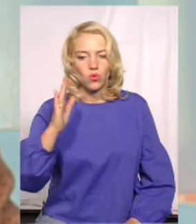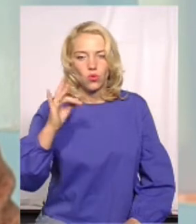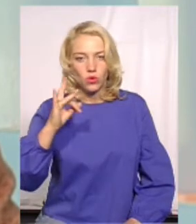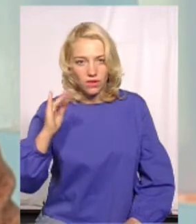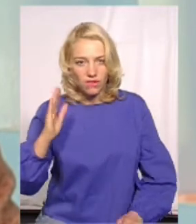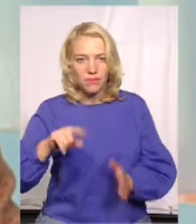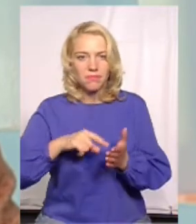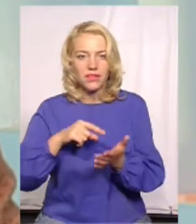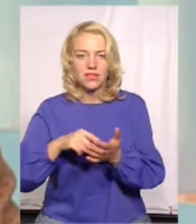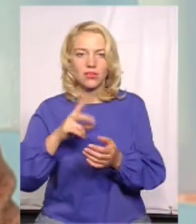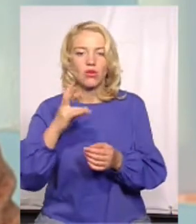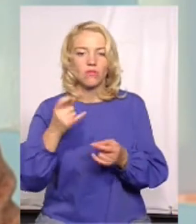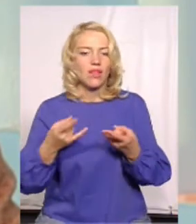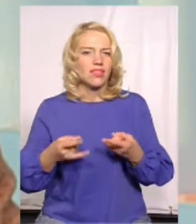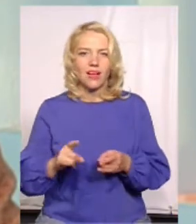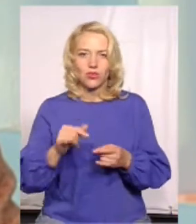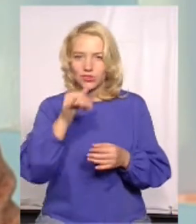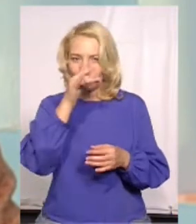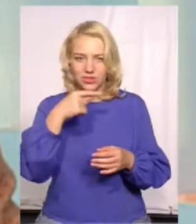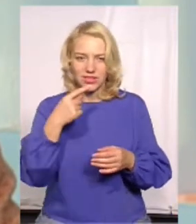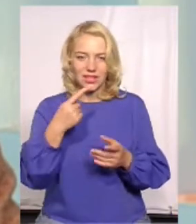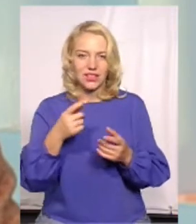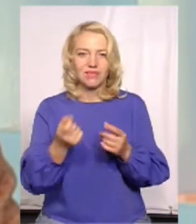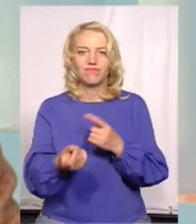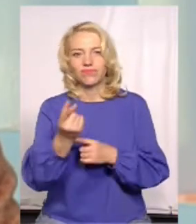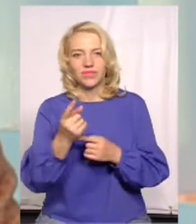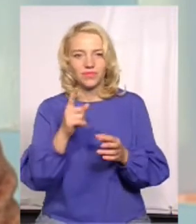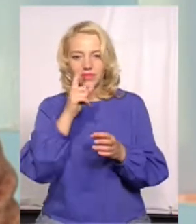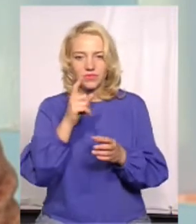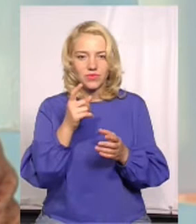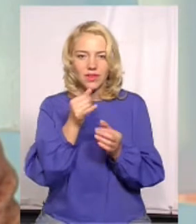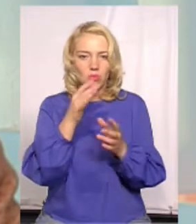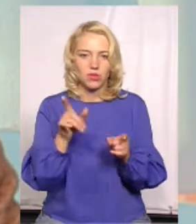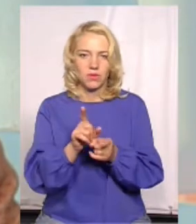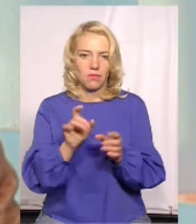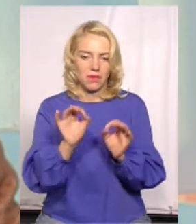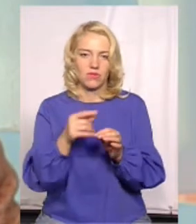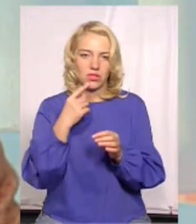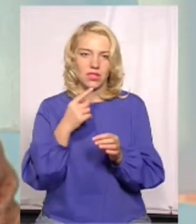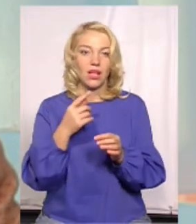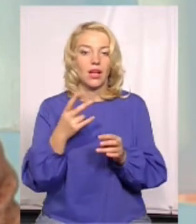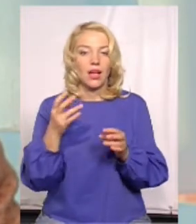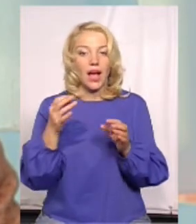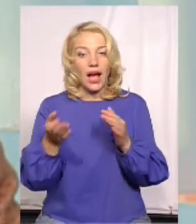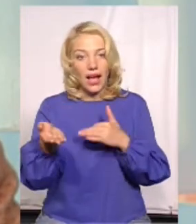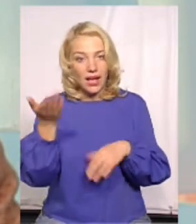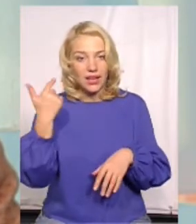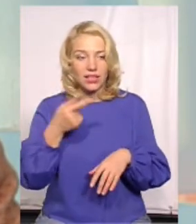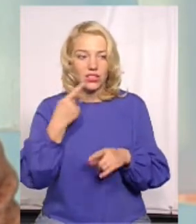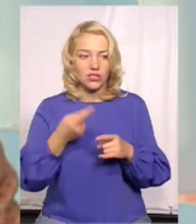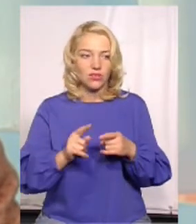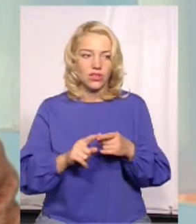народження не скажеш, тому що тоді ж невідомо, чи народився, чи не народився Хмельницький. Але тоді вона називалась Вілла